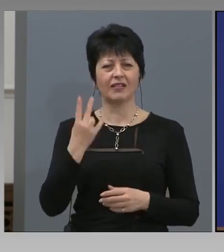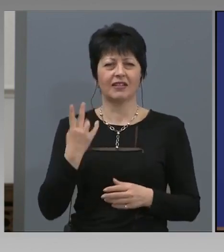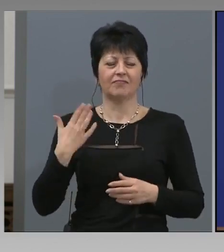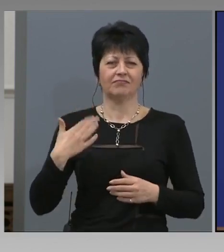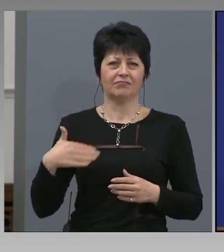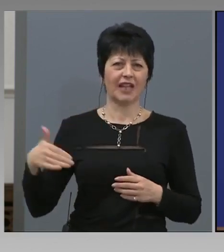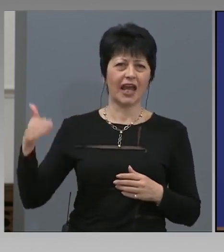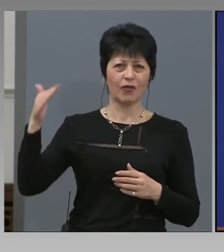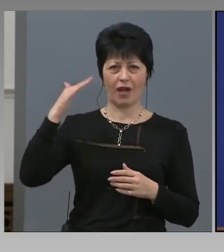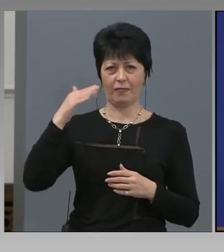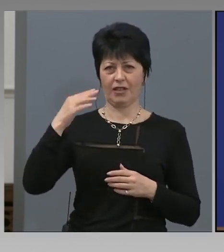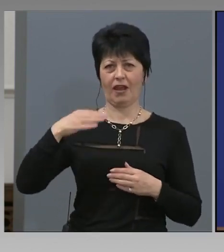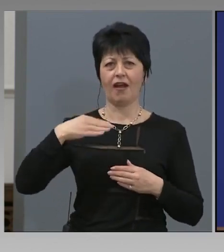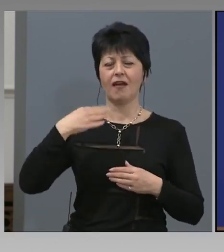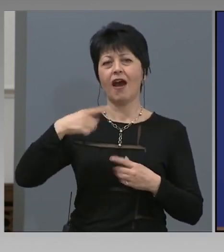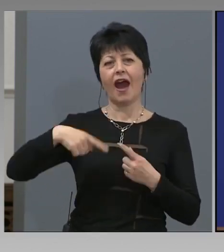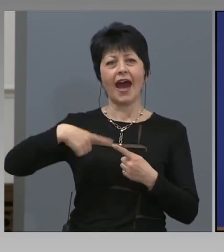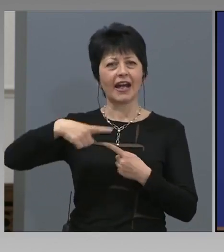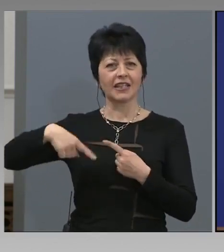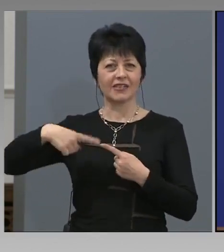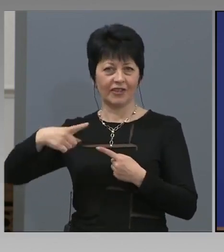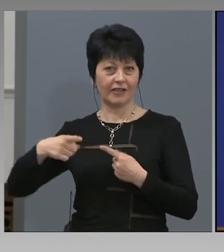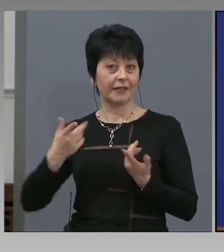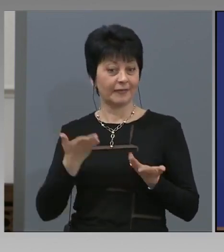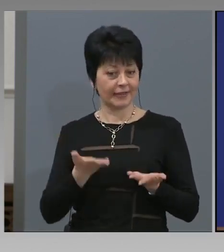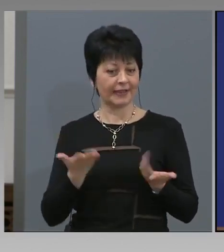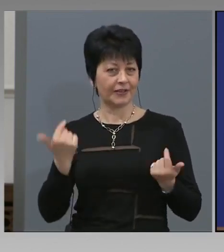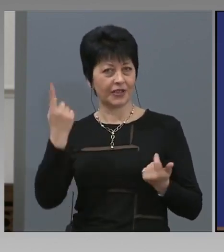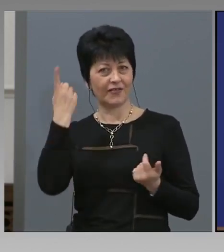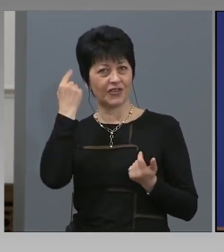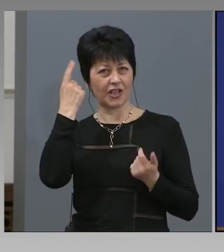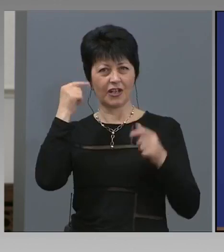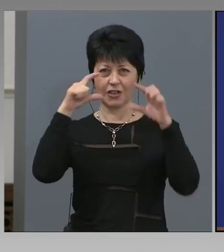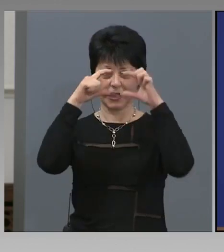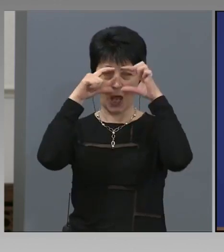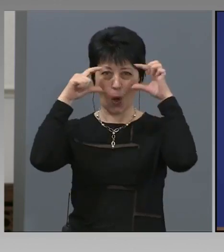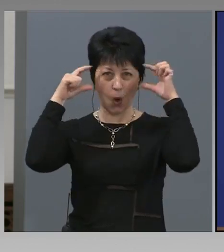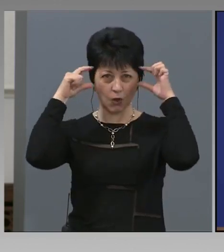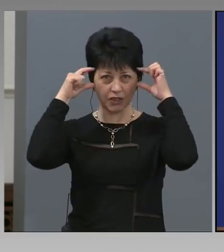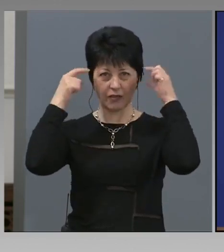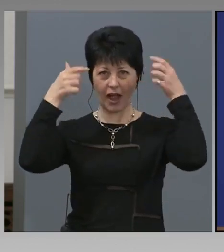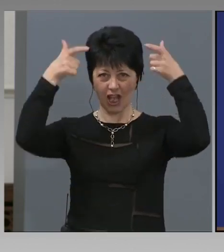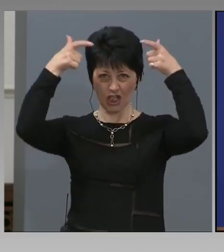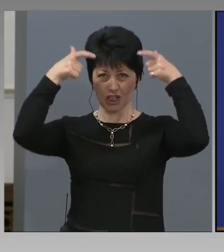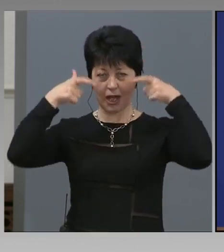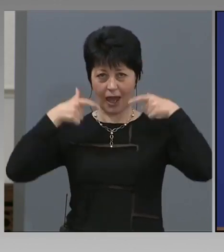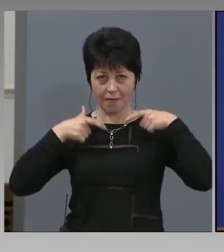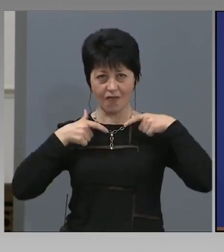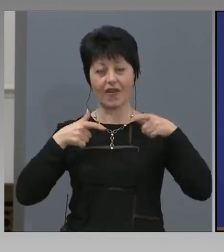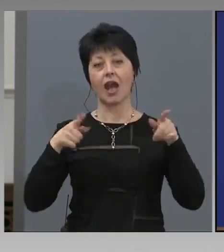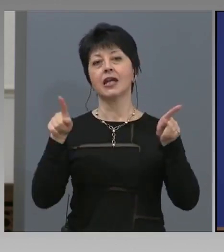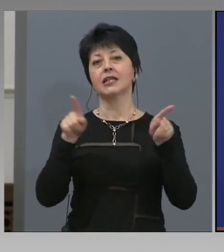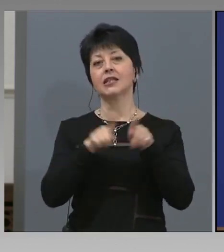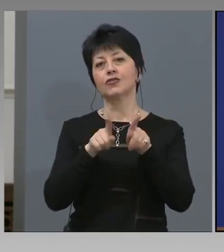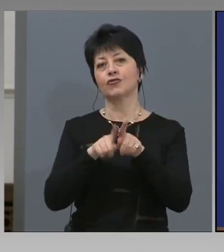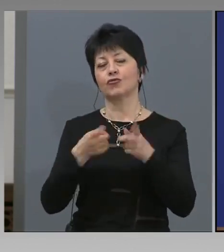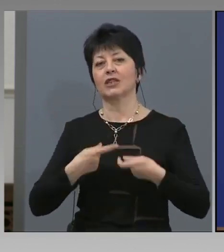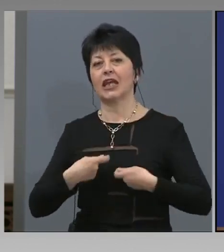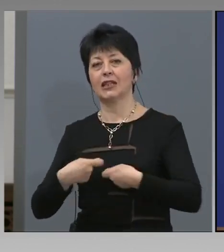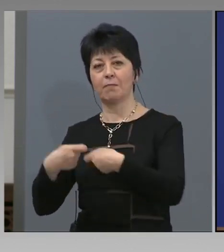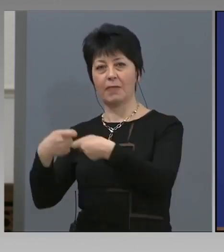-развитите. Така че вчерашните очила, шлемове също са пратени за